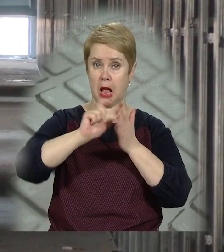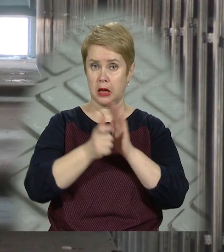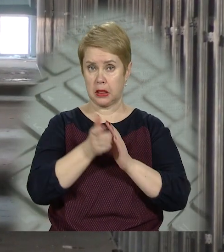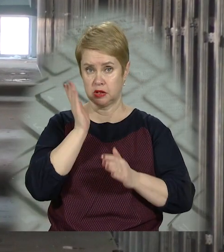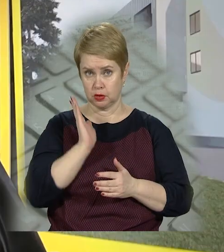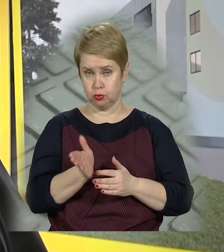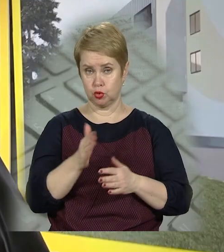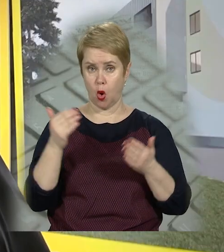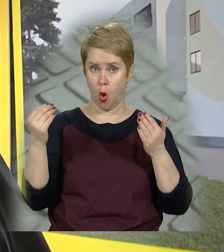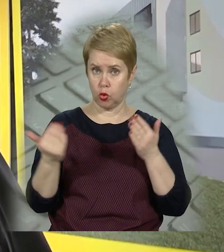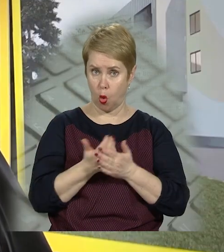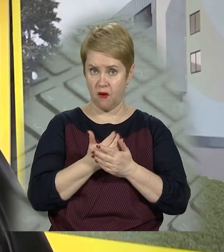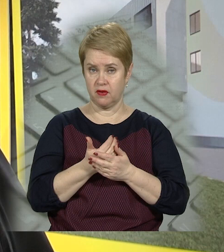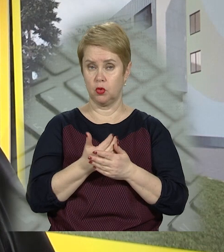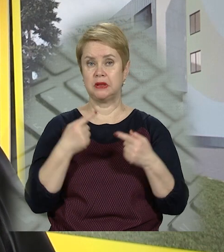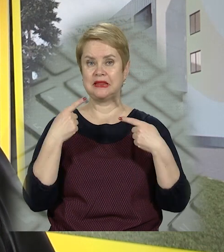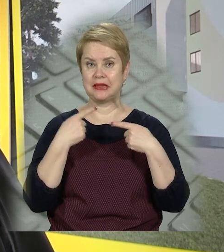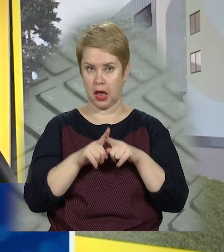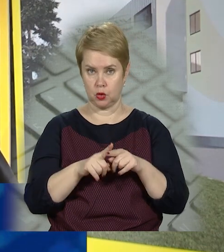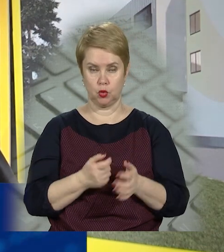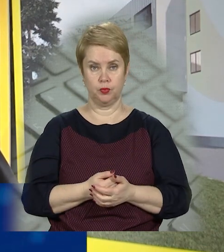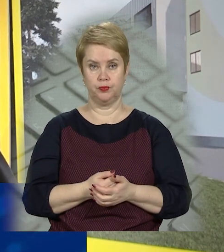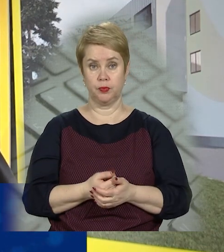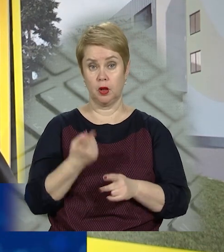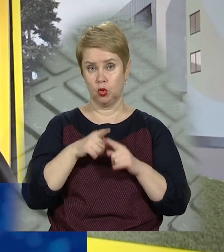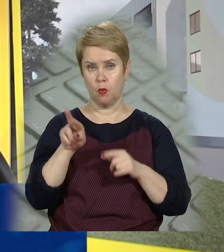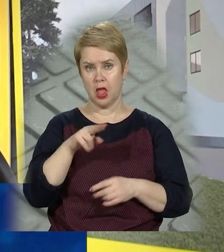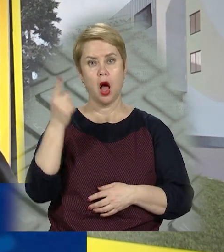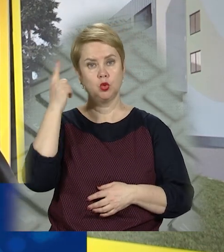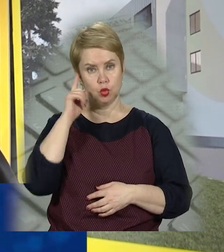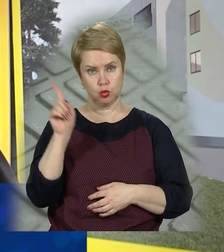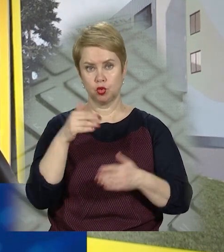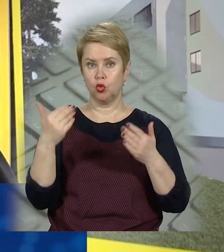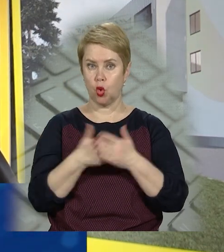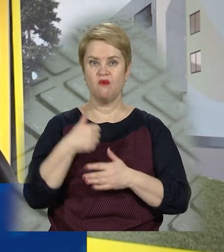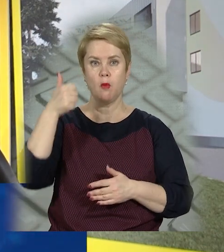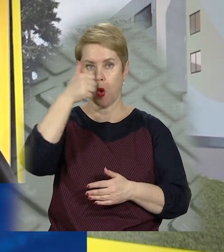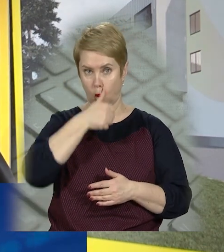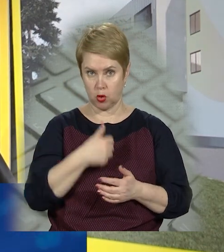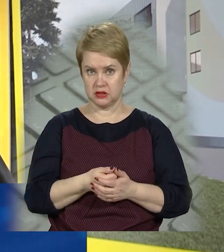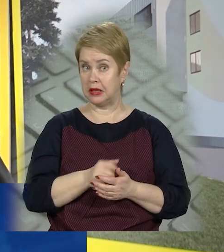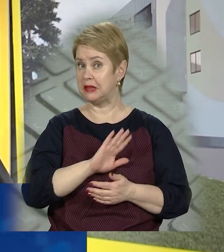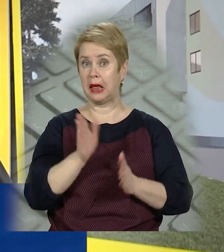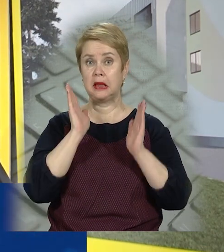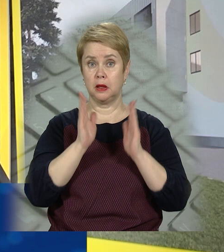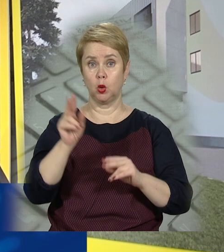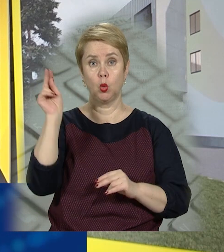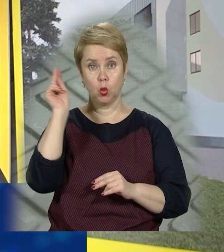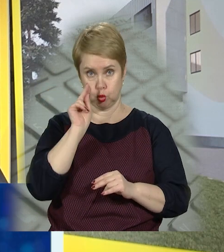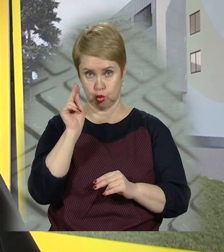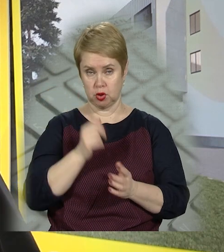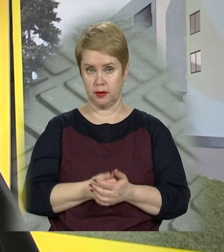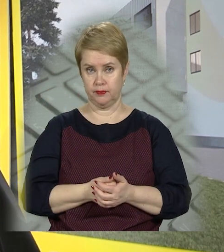будуть оновлені новою технікою. Тому я думаю, що в новому році не тільки учні